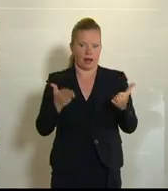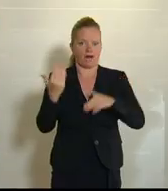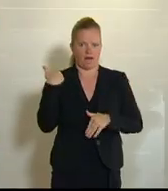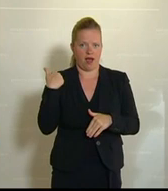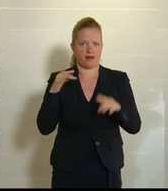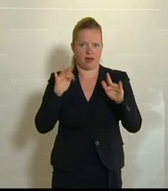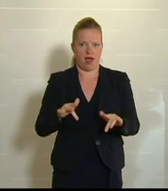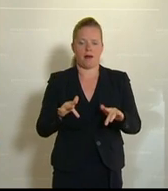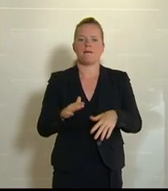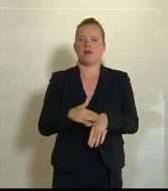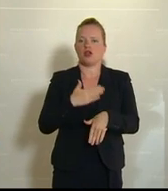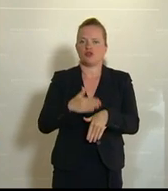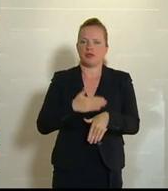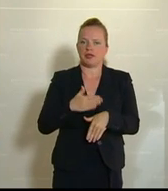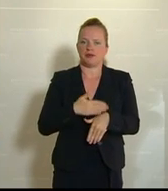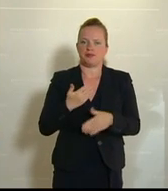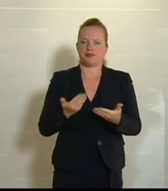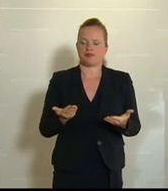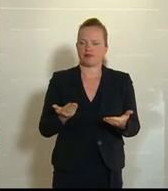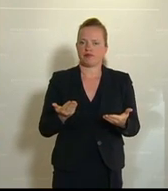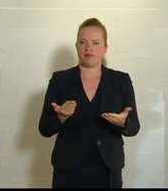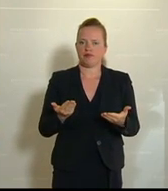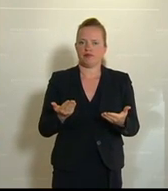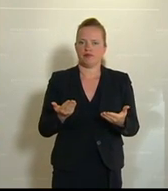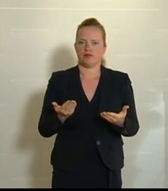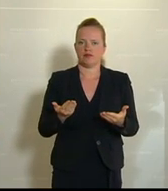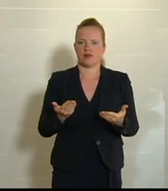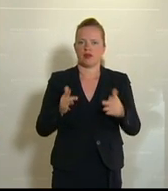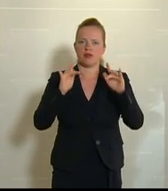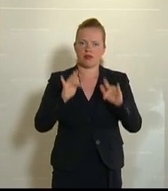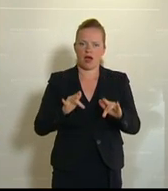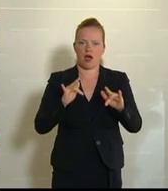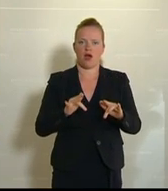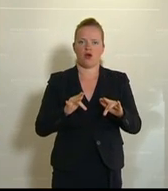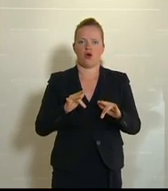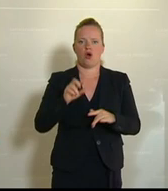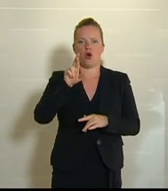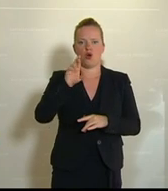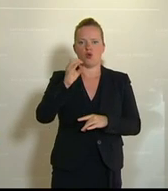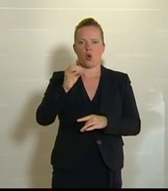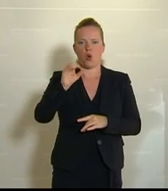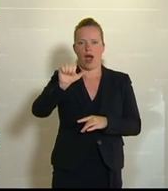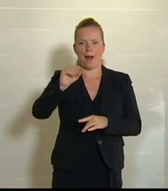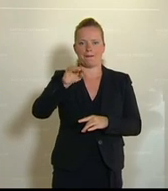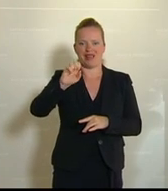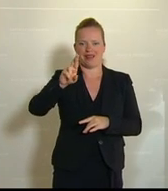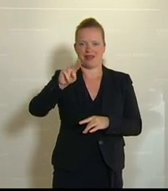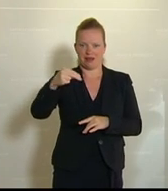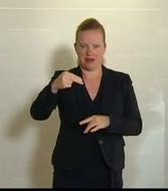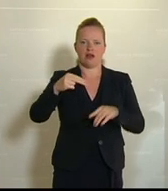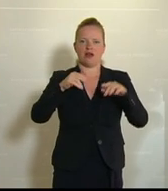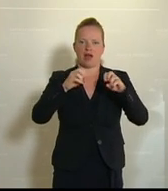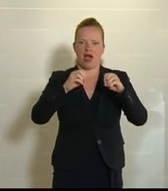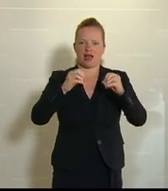Seien es beispielsweise eben Einbußen beim Roaming und Sonstigen. Das hat natürlich auch zu gewissen